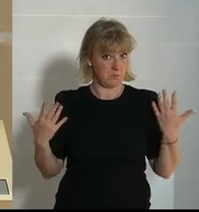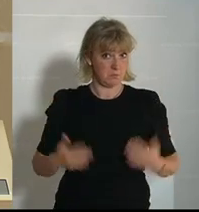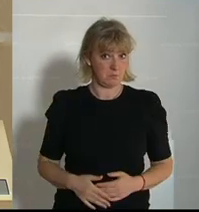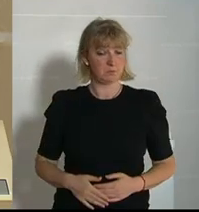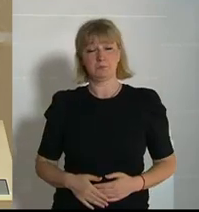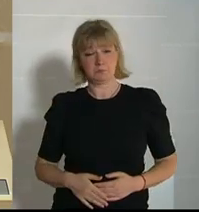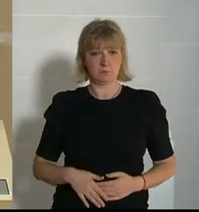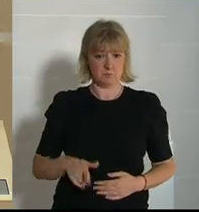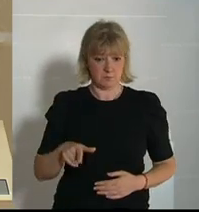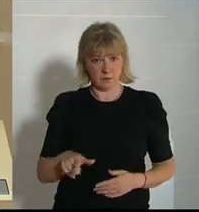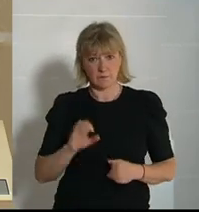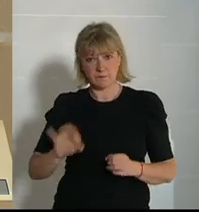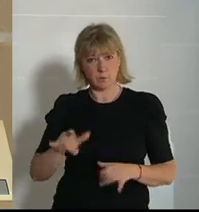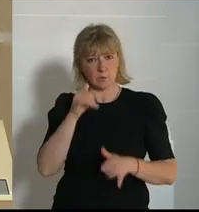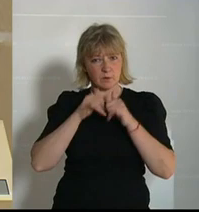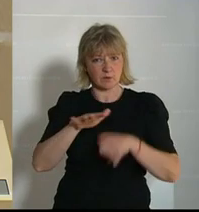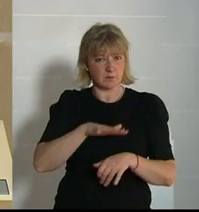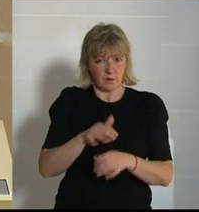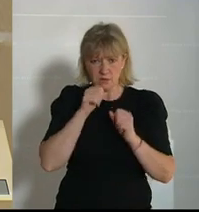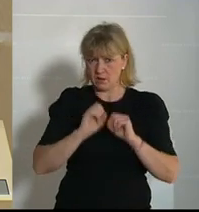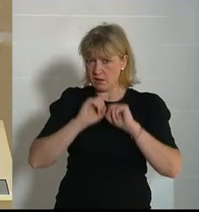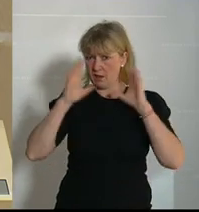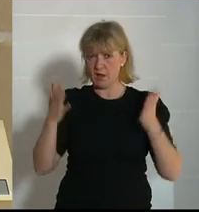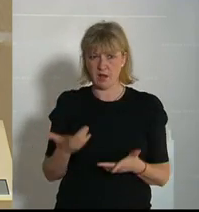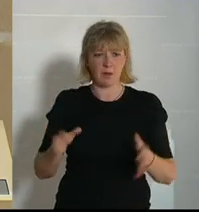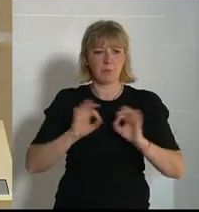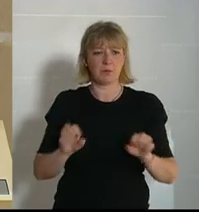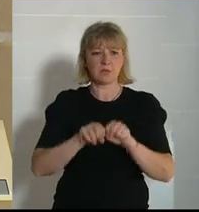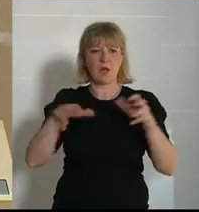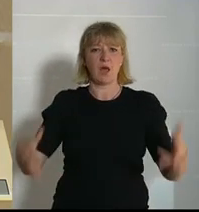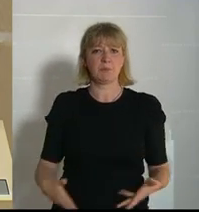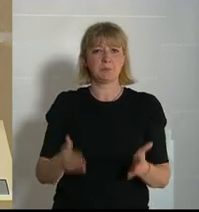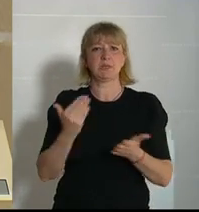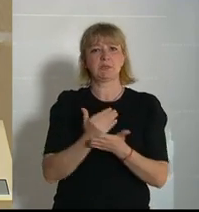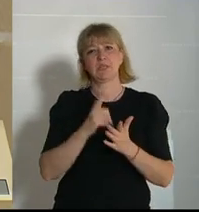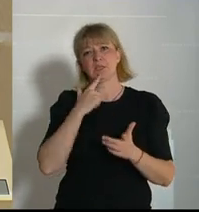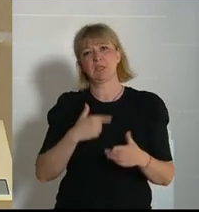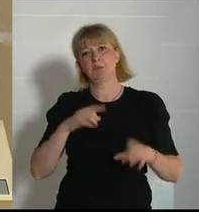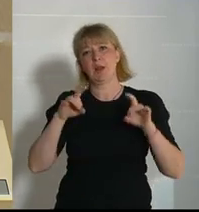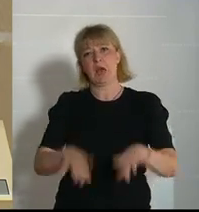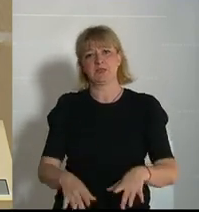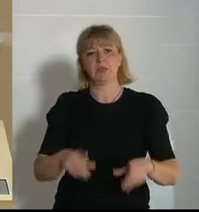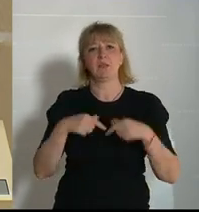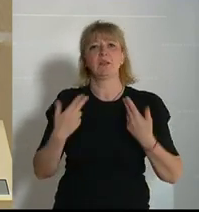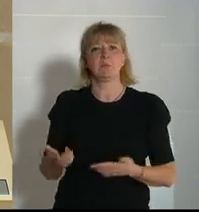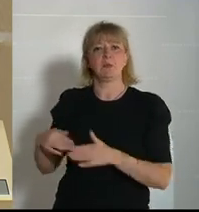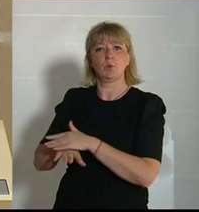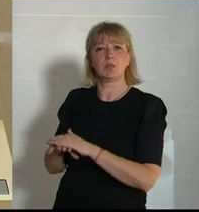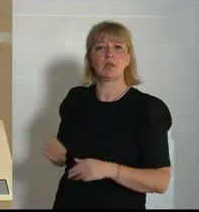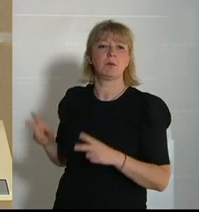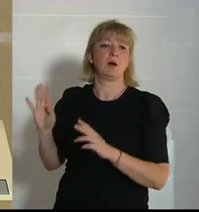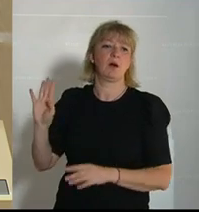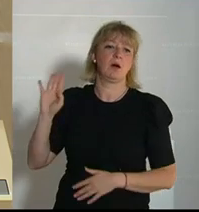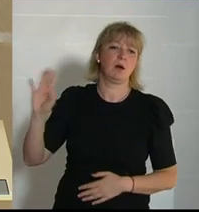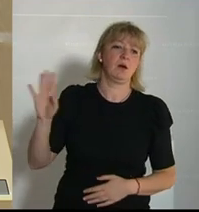Nichts ist klar für diese Branche. Am besten wäre es gewesen, das Epidemiegesetz einfach zu lassen, damit die Unternehmer einfach ihre